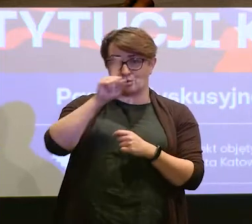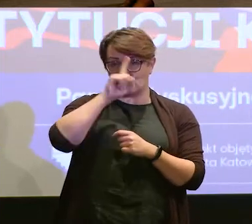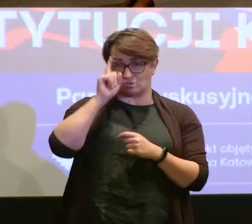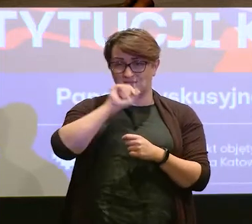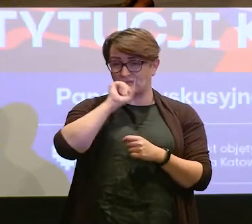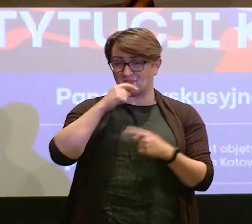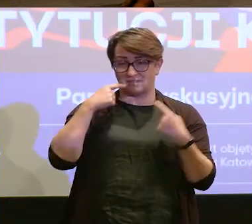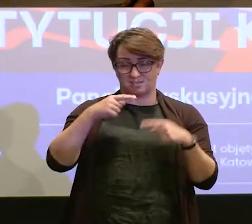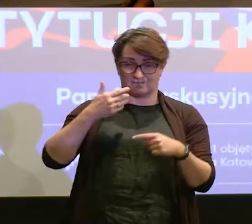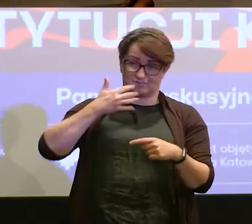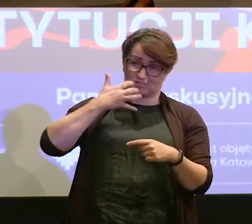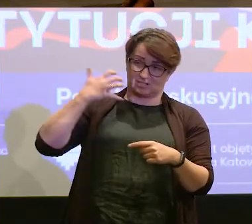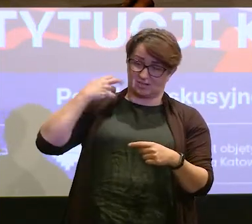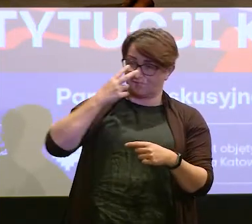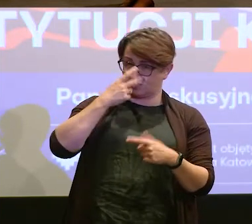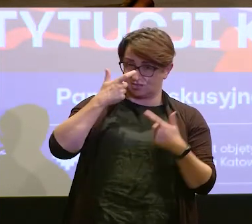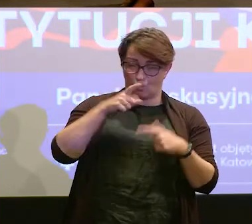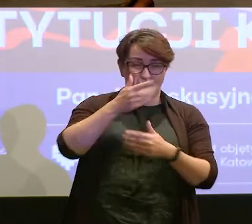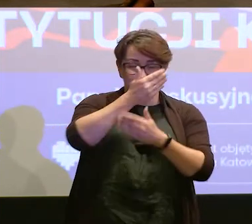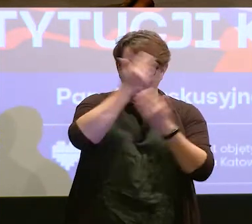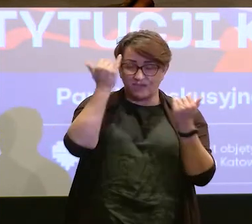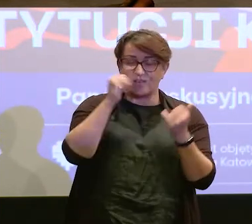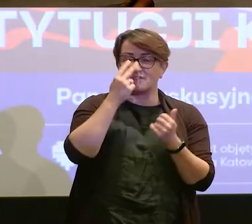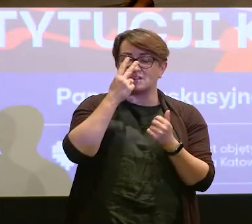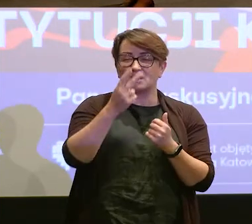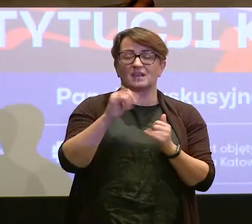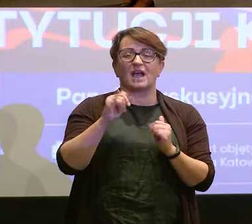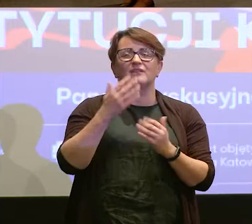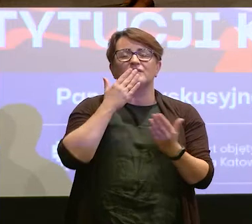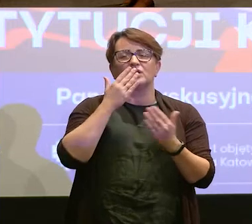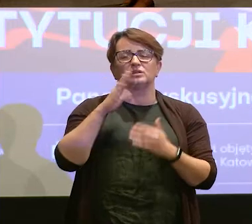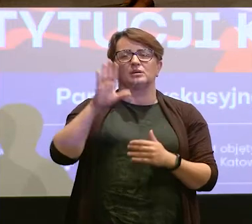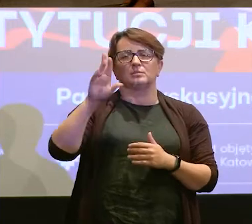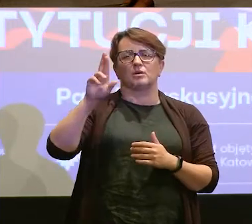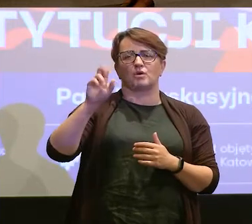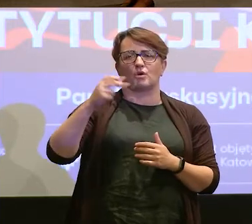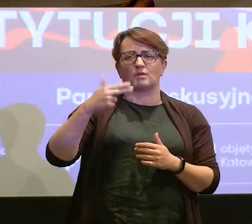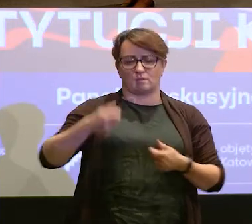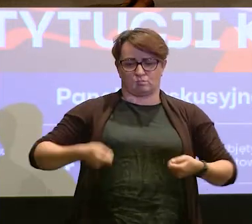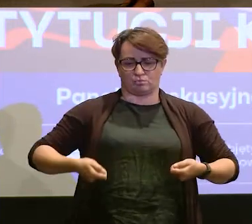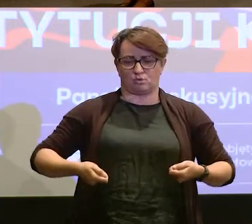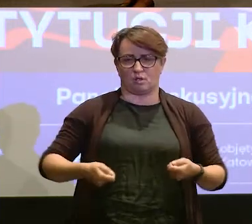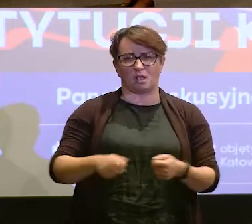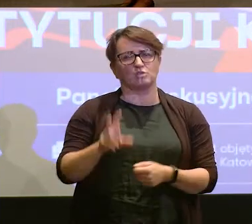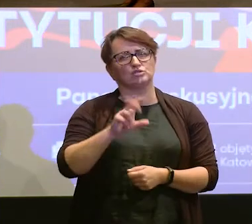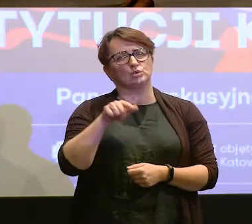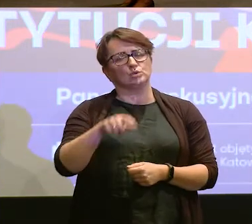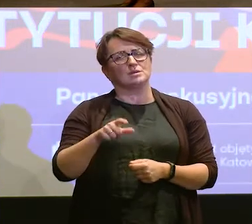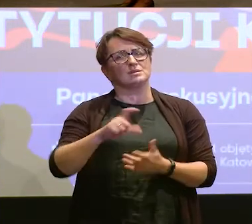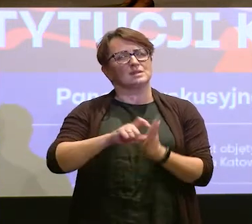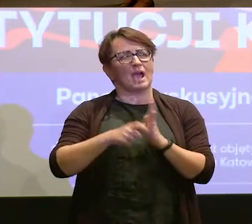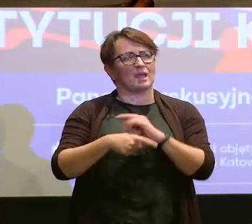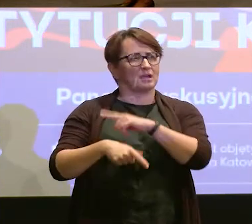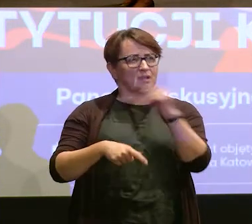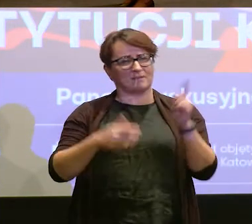widzieli. Nie wiedzą, jak wygląda brona. Czy ktoś na sali jest taki, kto nie wie,